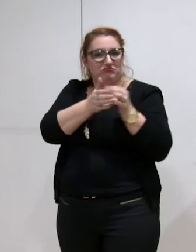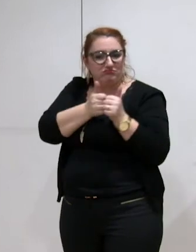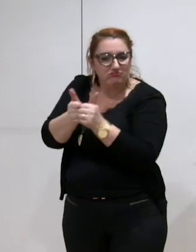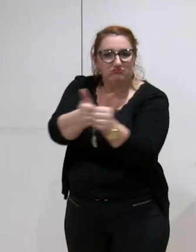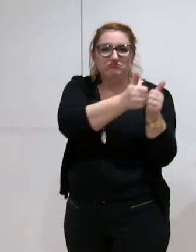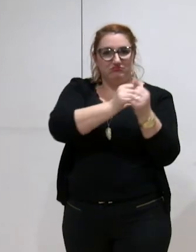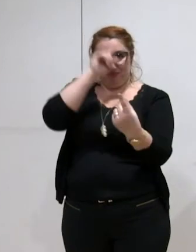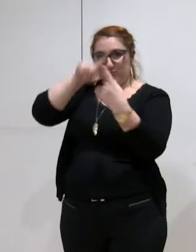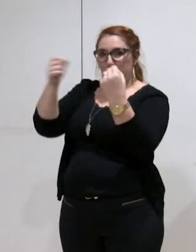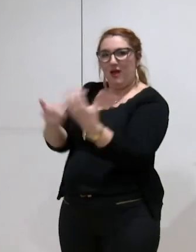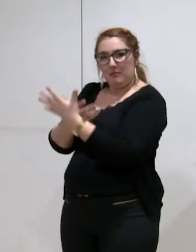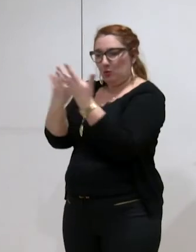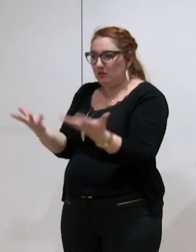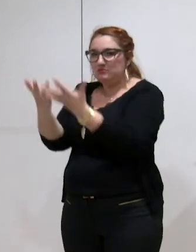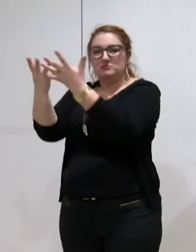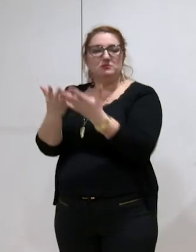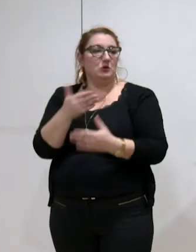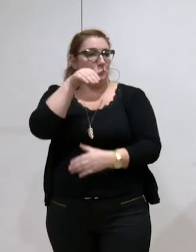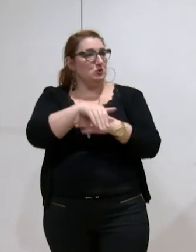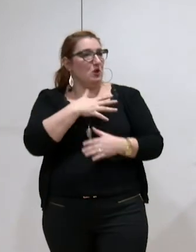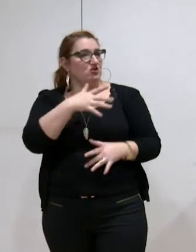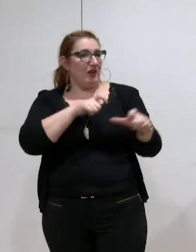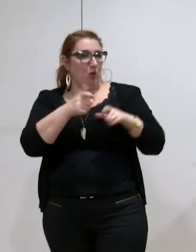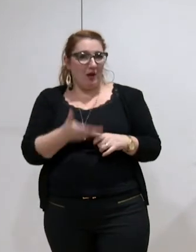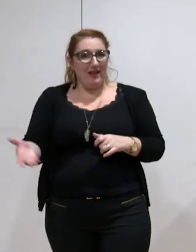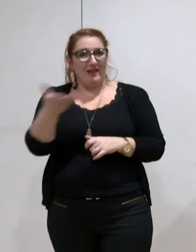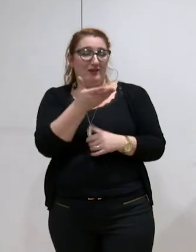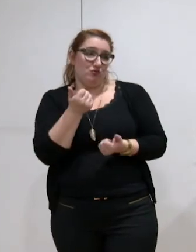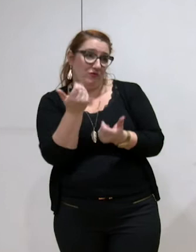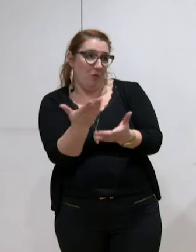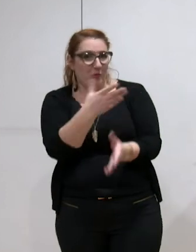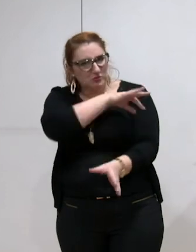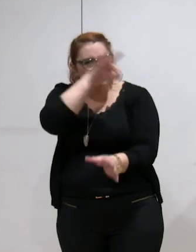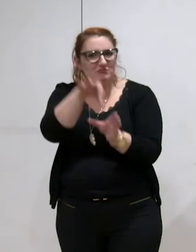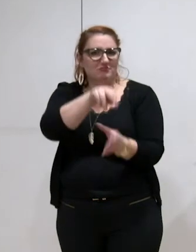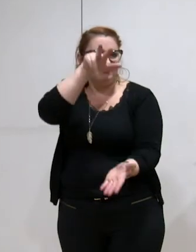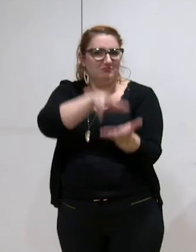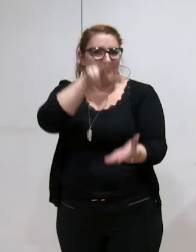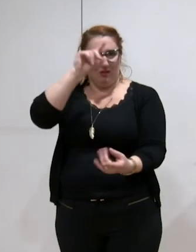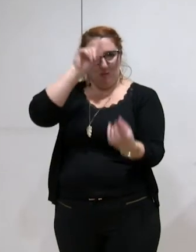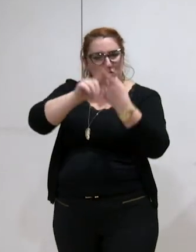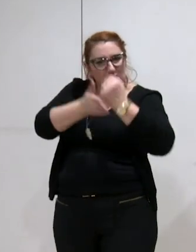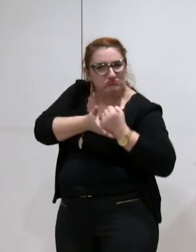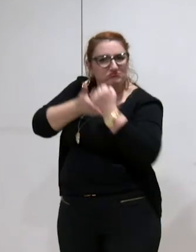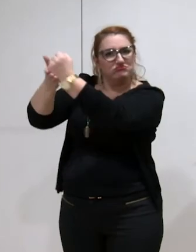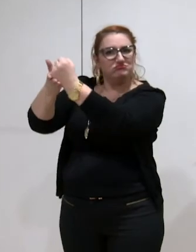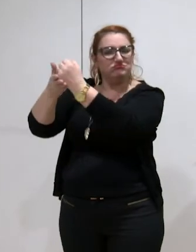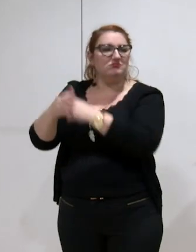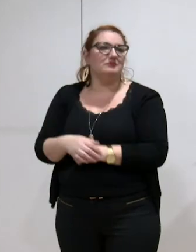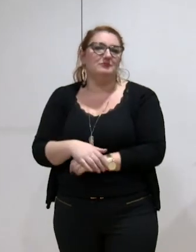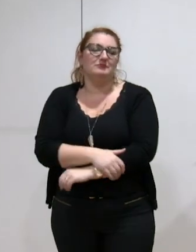invite à confirmer par votre vote ce soir, chers collègues, ce soutien massif dans l'agglomération au rapport de la CLECTE.